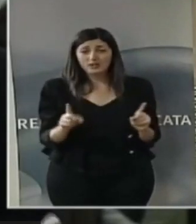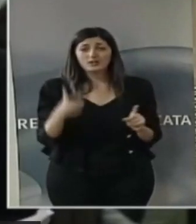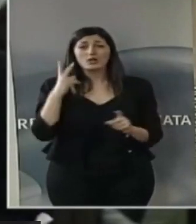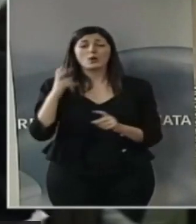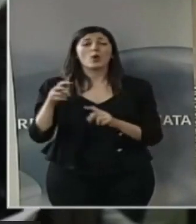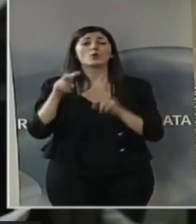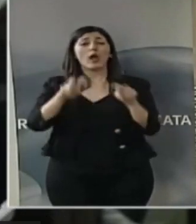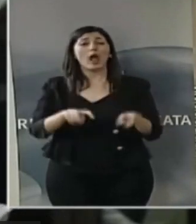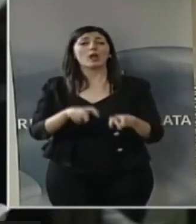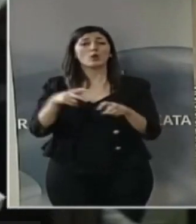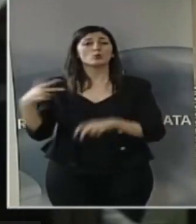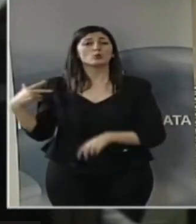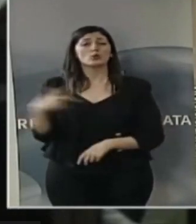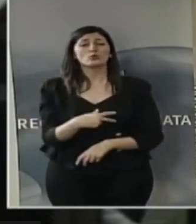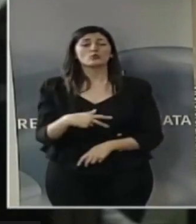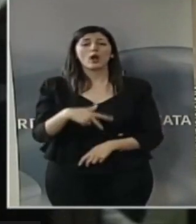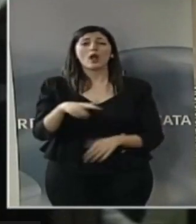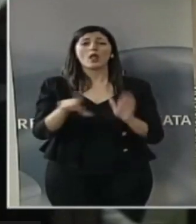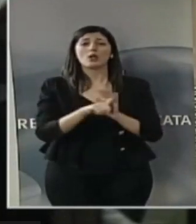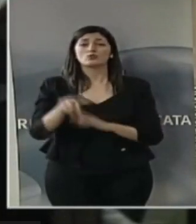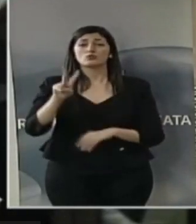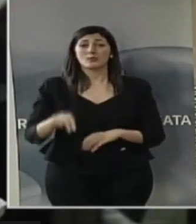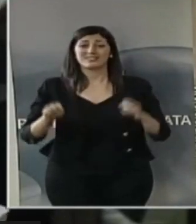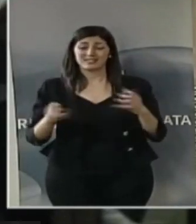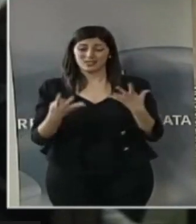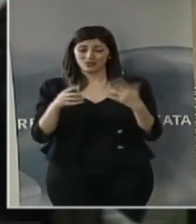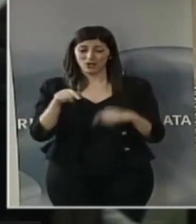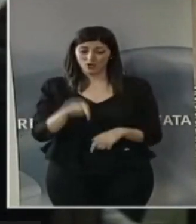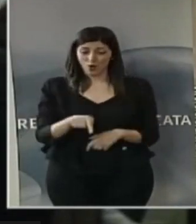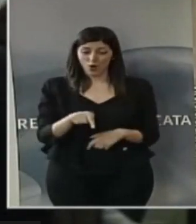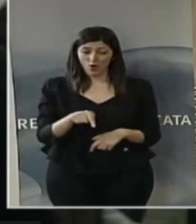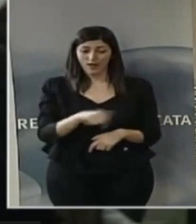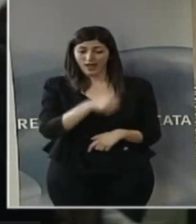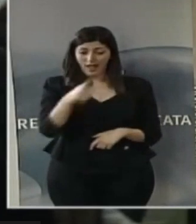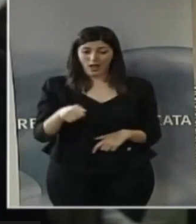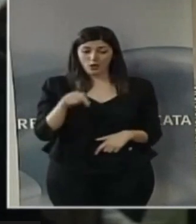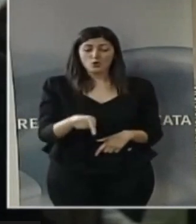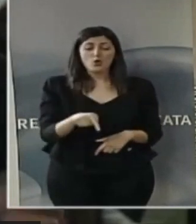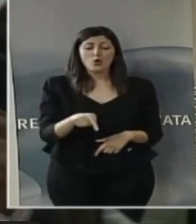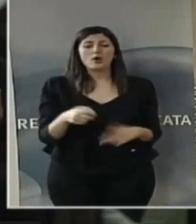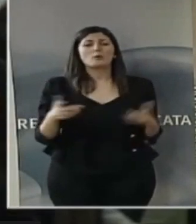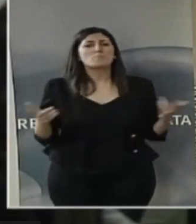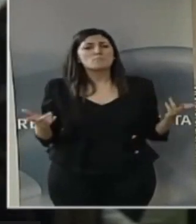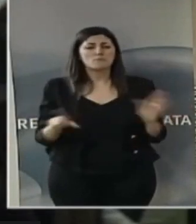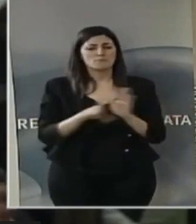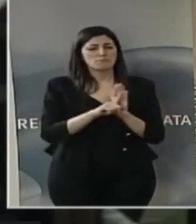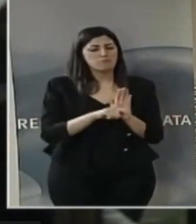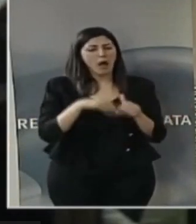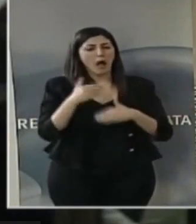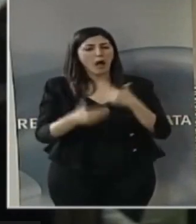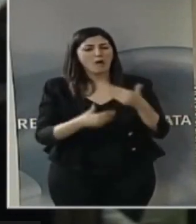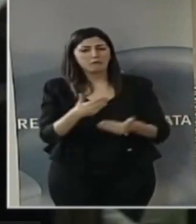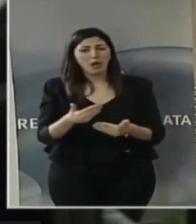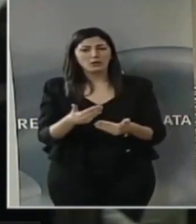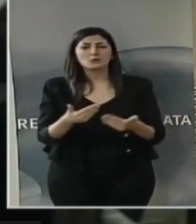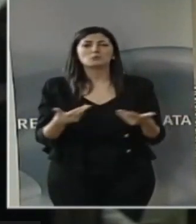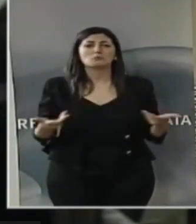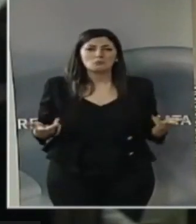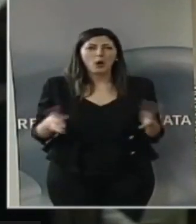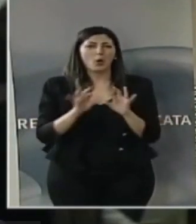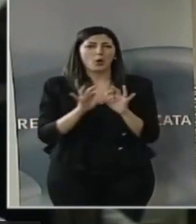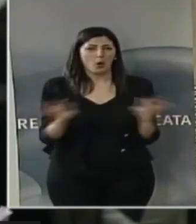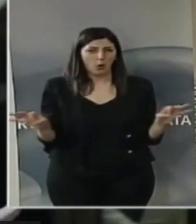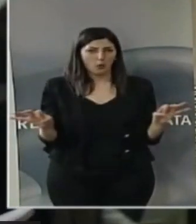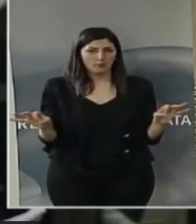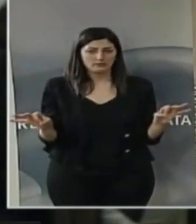legge del 2019 sulla quale legge purtroppo nessun passo in avanti è stato realizzato,